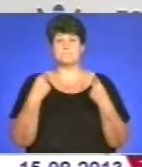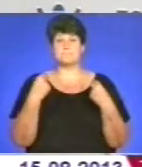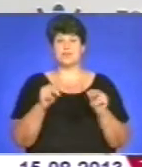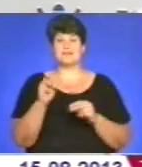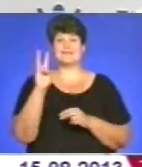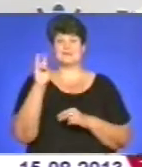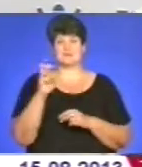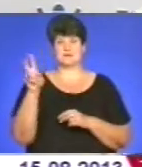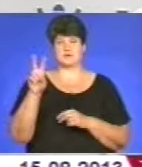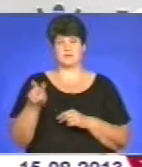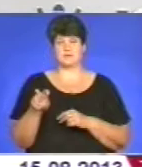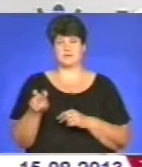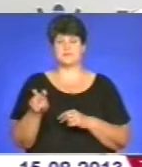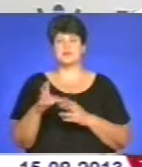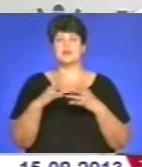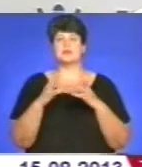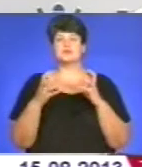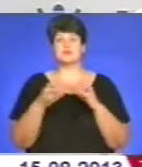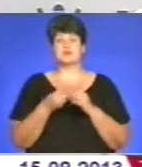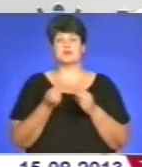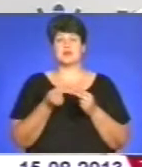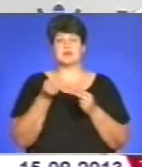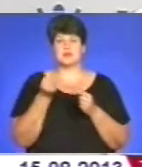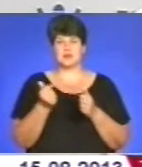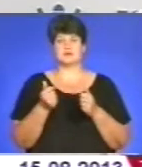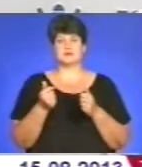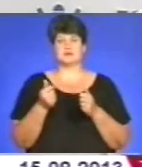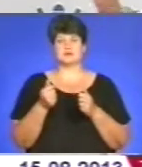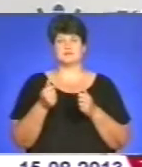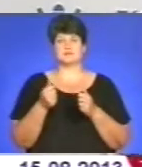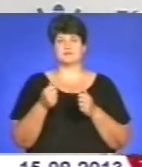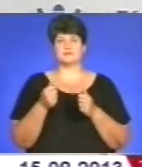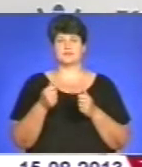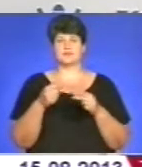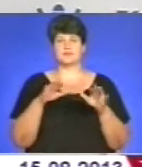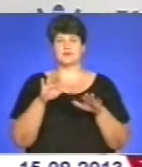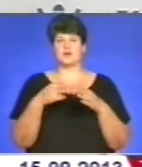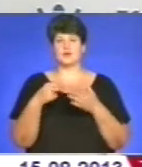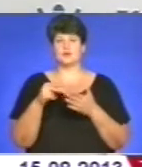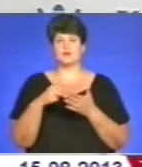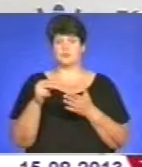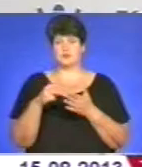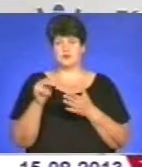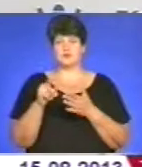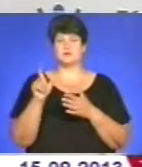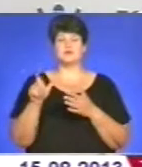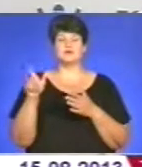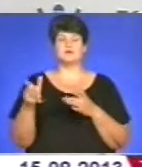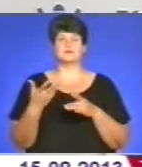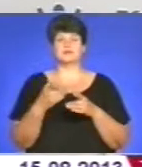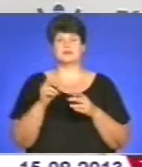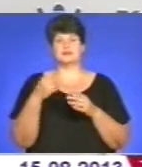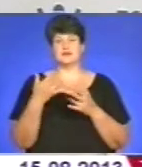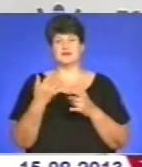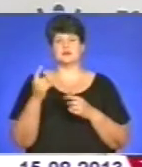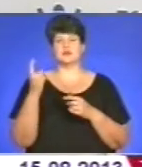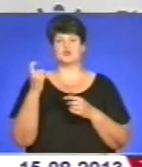300. Але суми, які платять торгівці, виробувальнику, вони є абсолютно різними. Від кількох сотень доларів